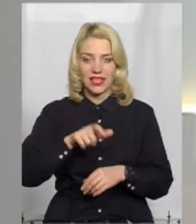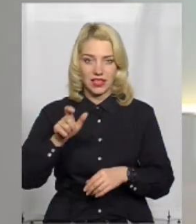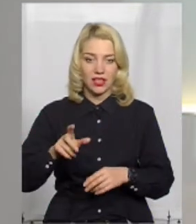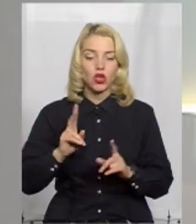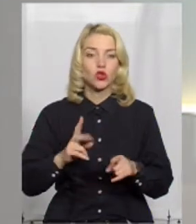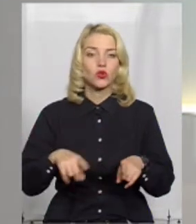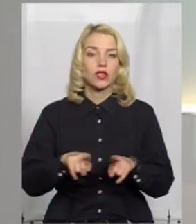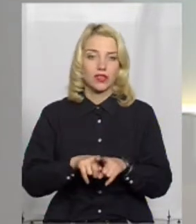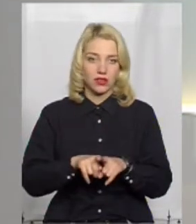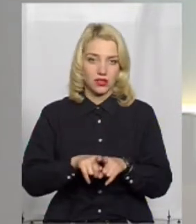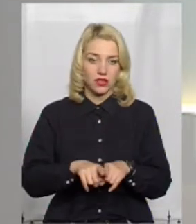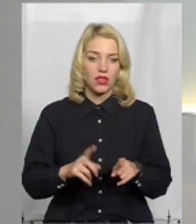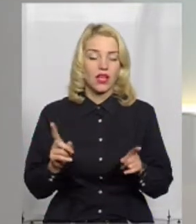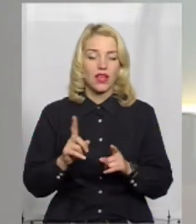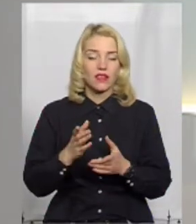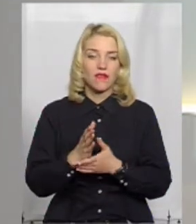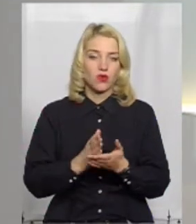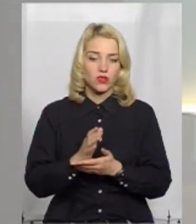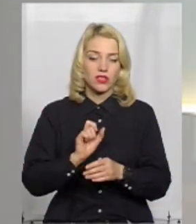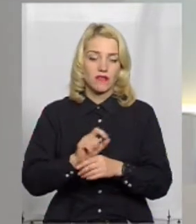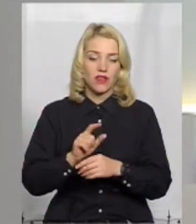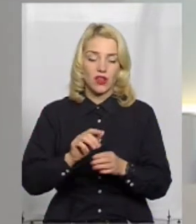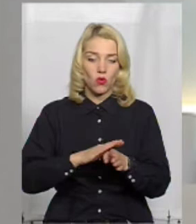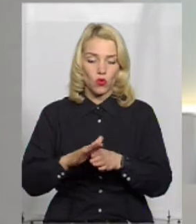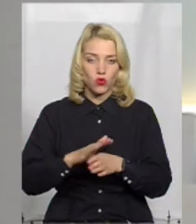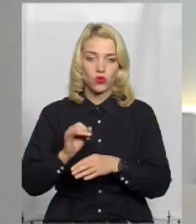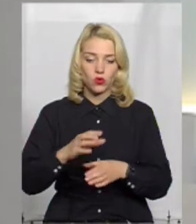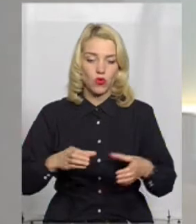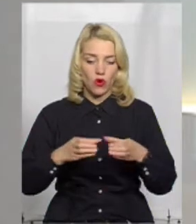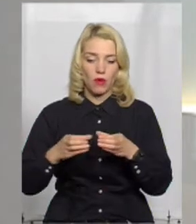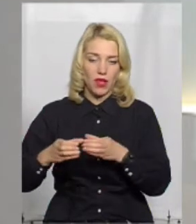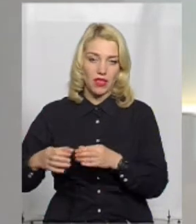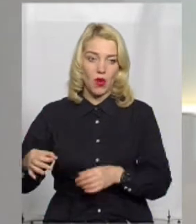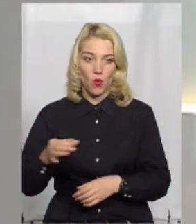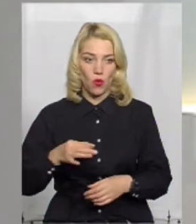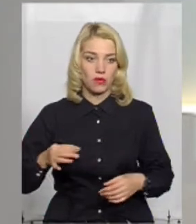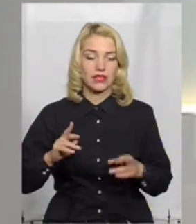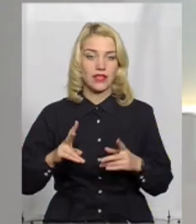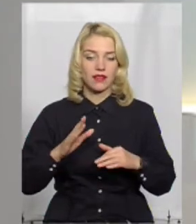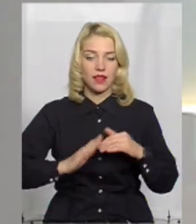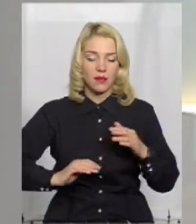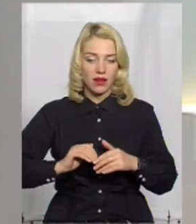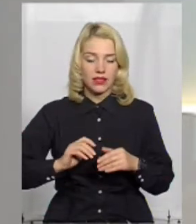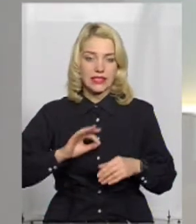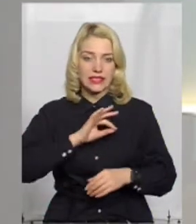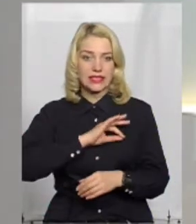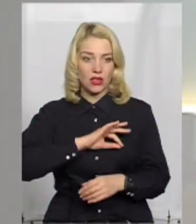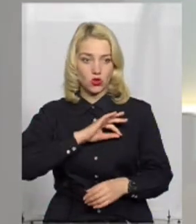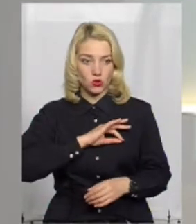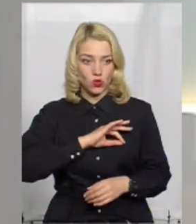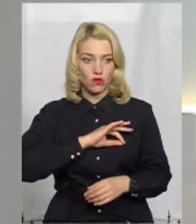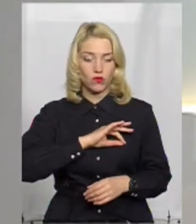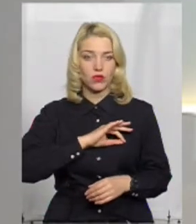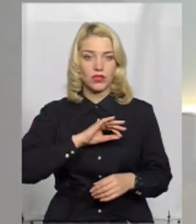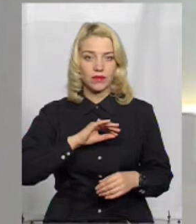такі? Яких функцій виконують у громадах області? Як на практиці застосовують